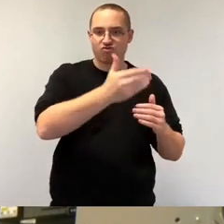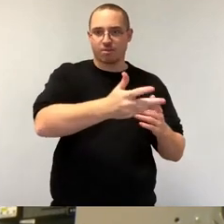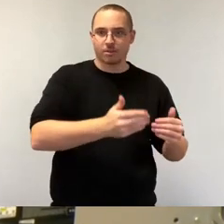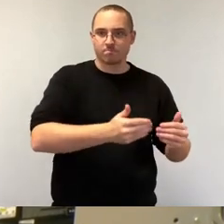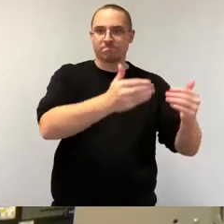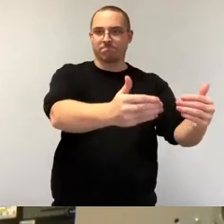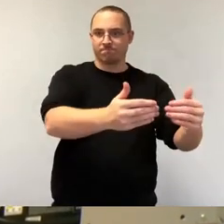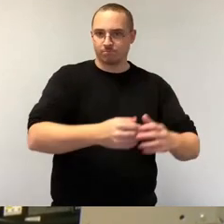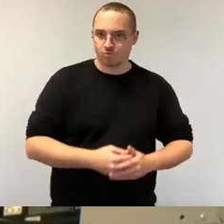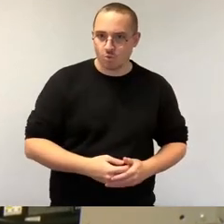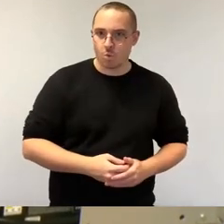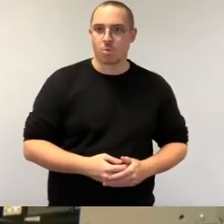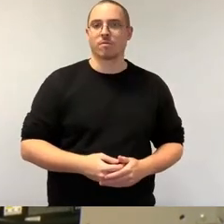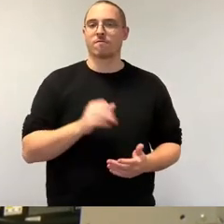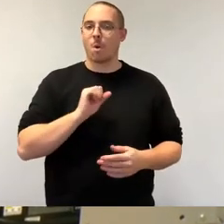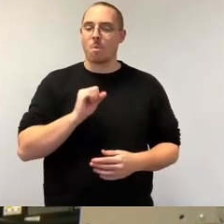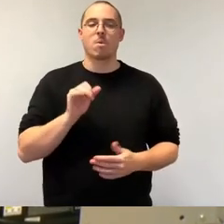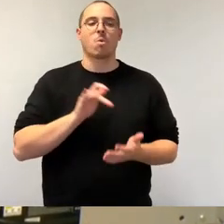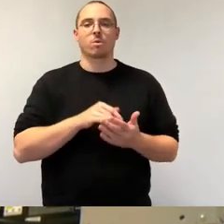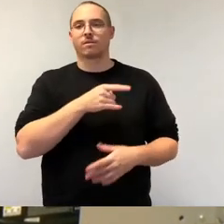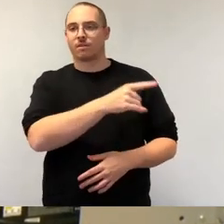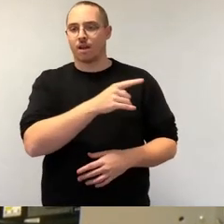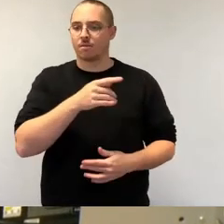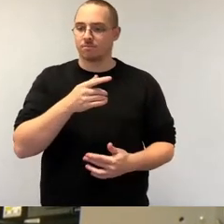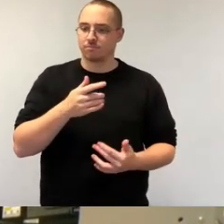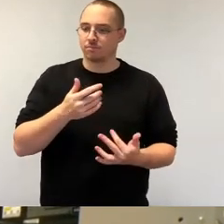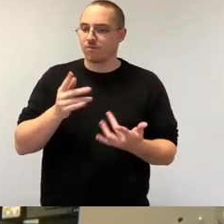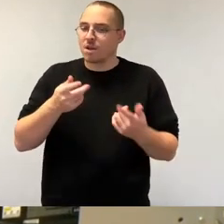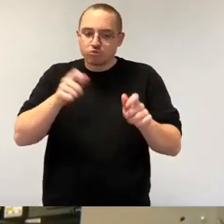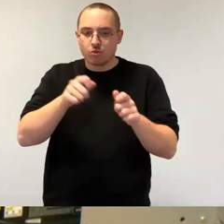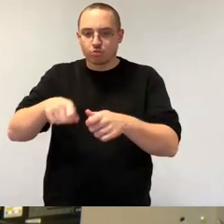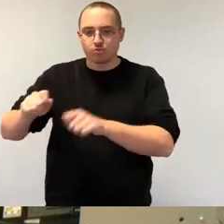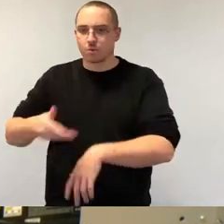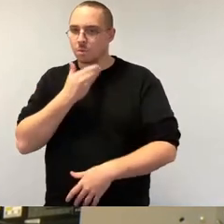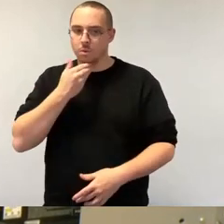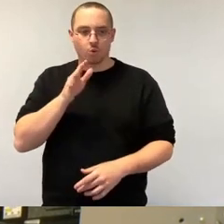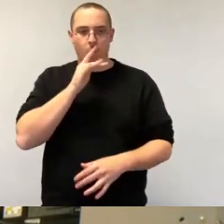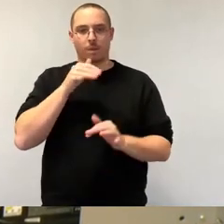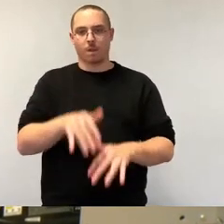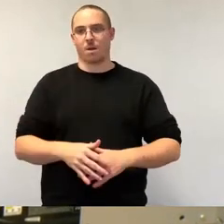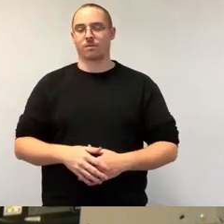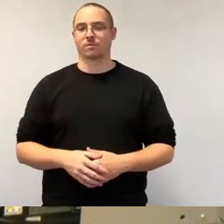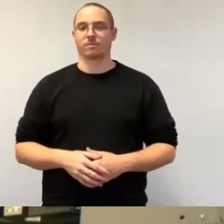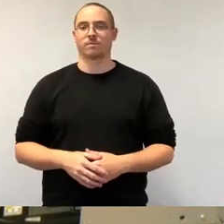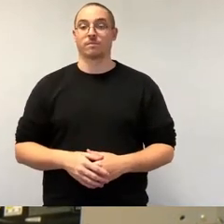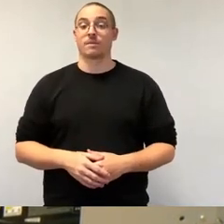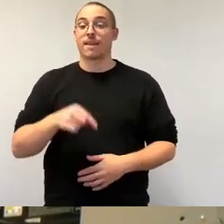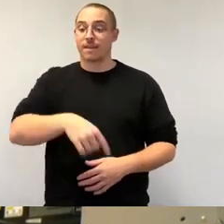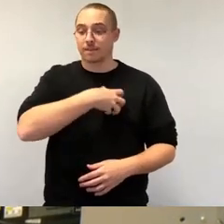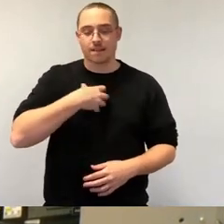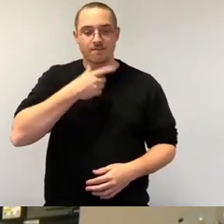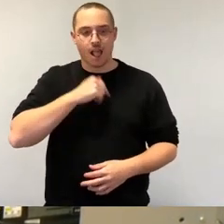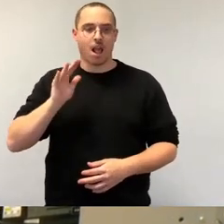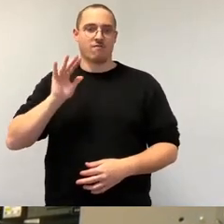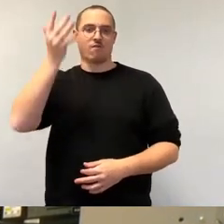Kernaufgaben der Kommunalverwaltung, die damit in Verbindung stehen. Um diese Ansiedlungen zu einem Erfolg zu machen und ökonomisch